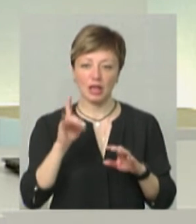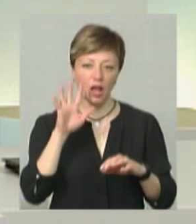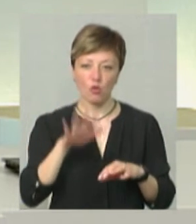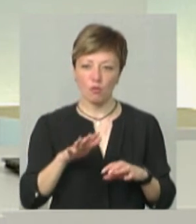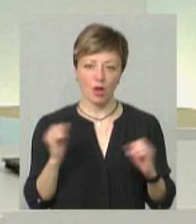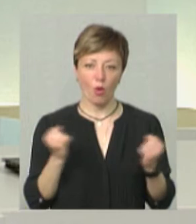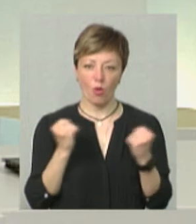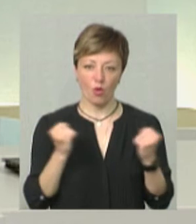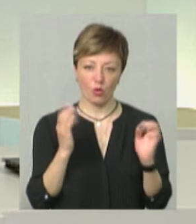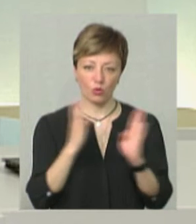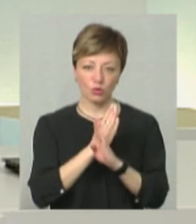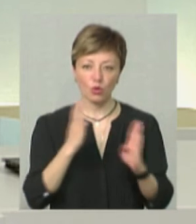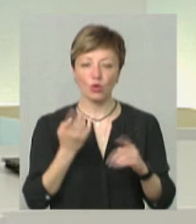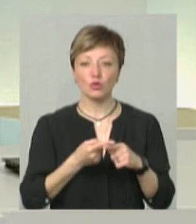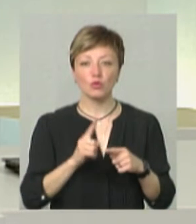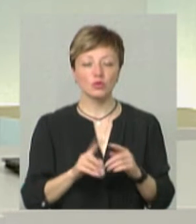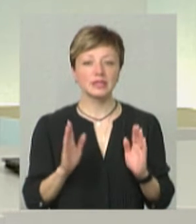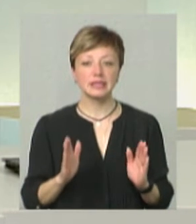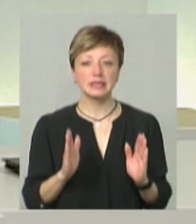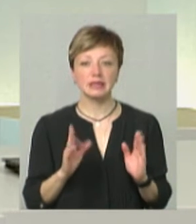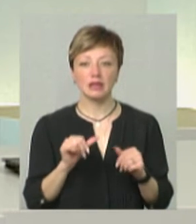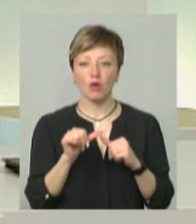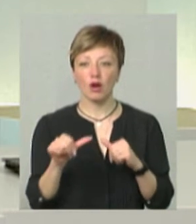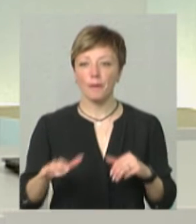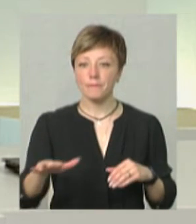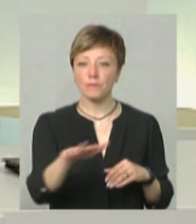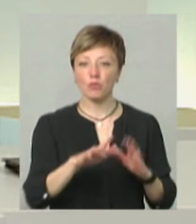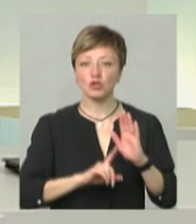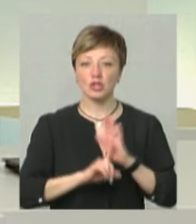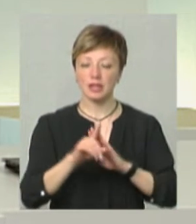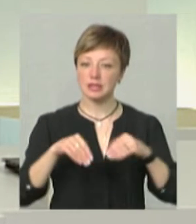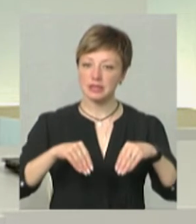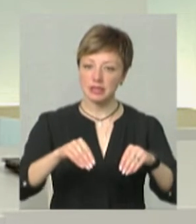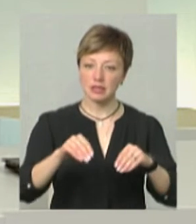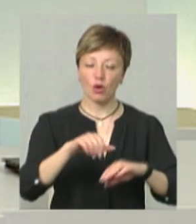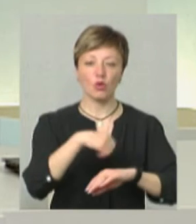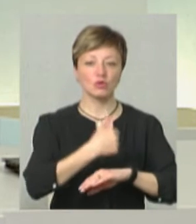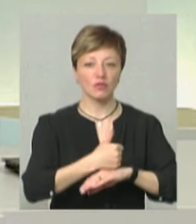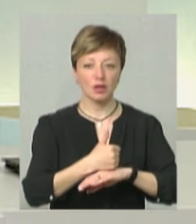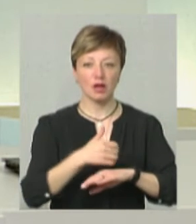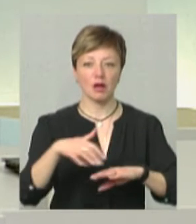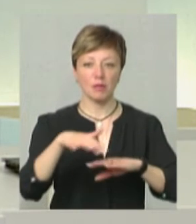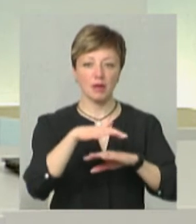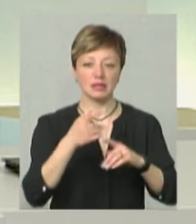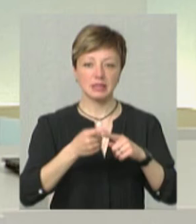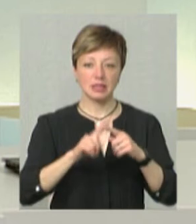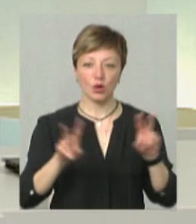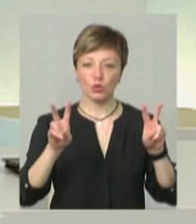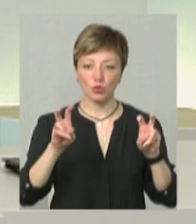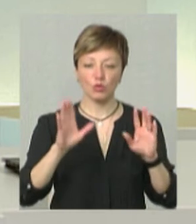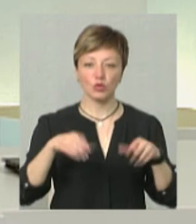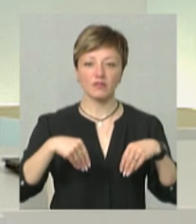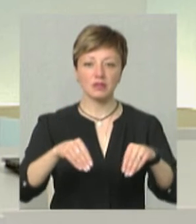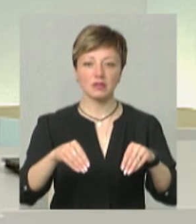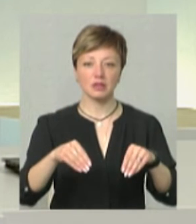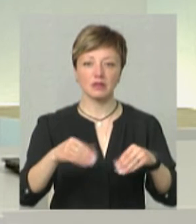не любить холоду. Тому тільки на окремих площах почали її сіяти. А основна маса цієї культури буде